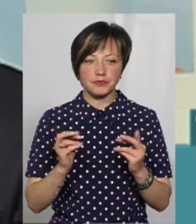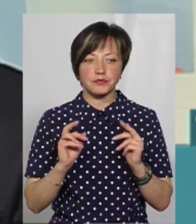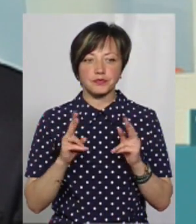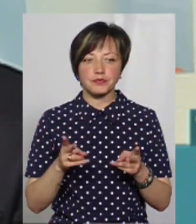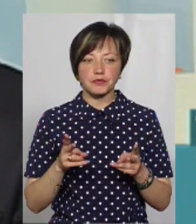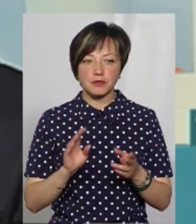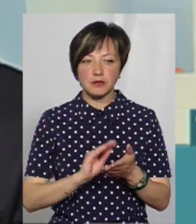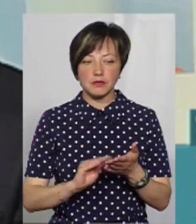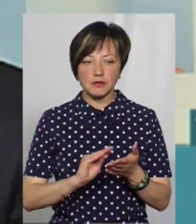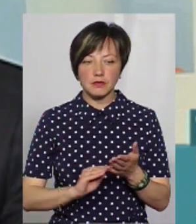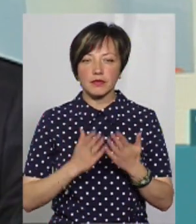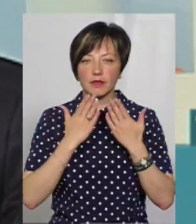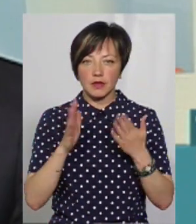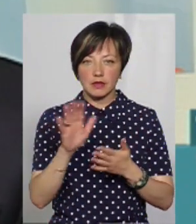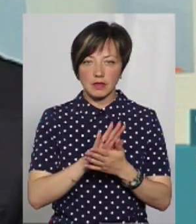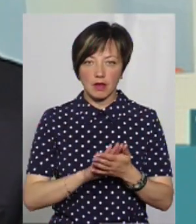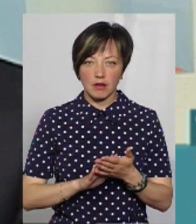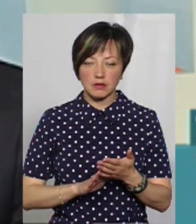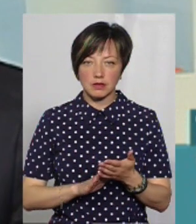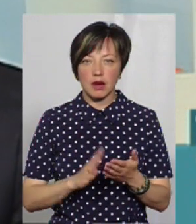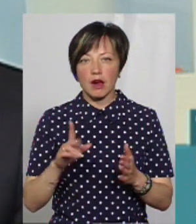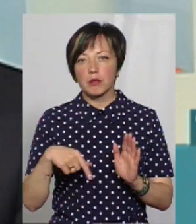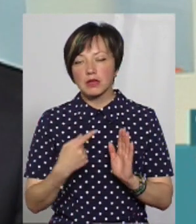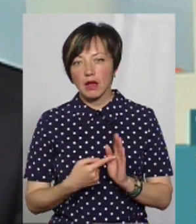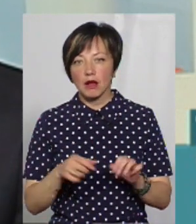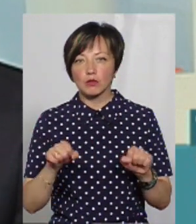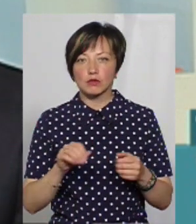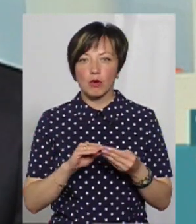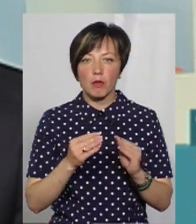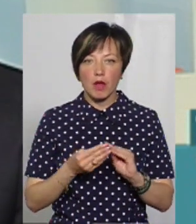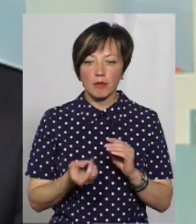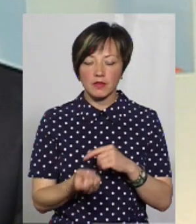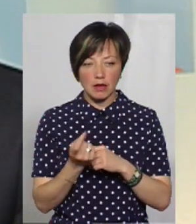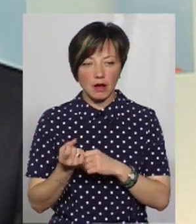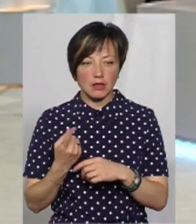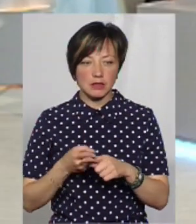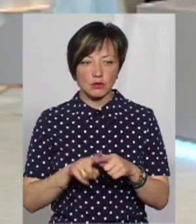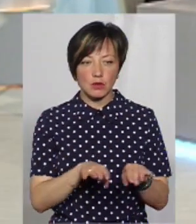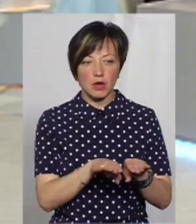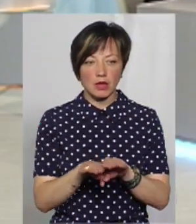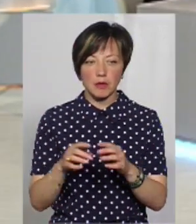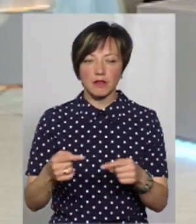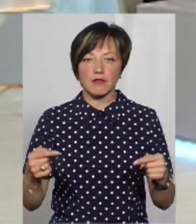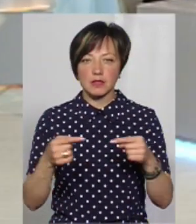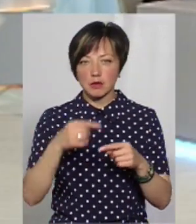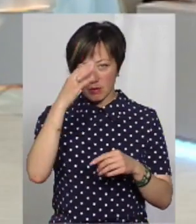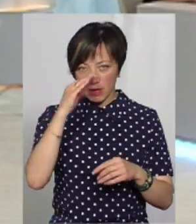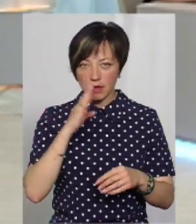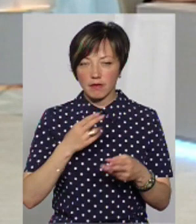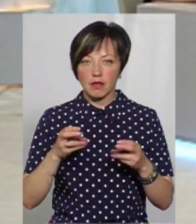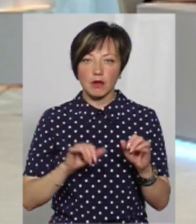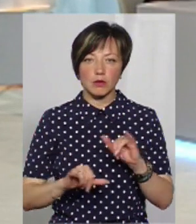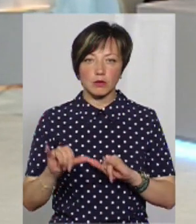чином писати звернення і заяви. А якісь питання, можливо, проблеми якісь виникали на цьому етапі, визначення батьків, де